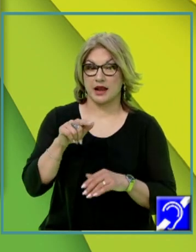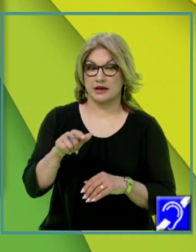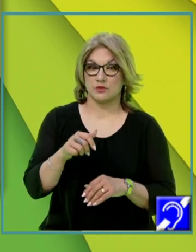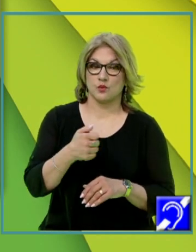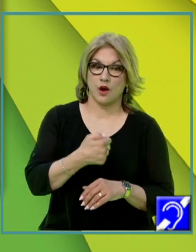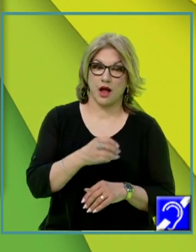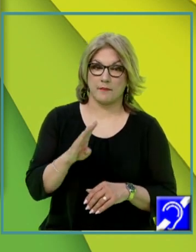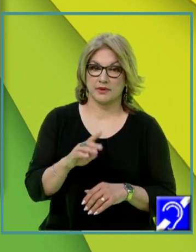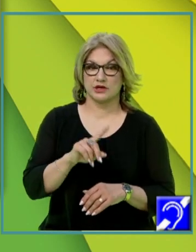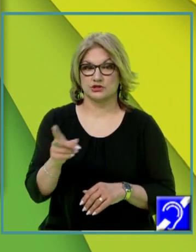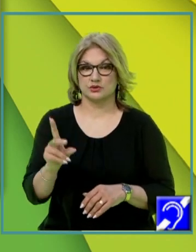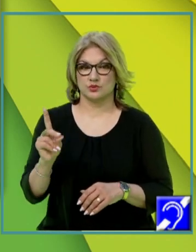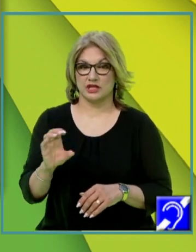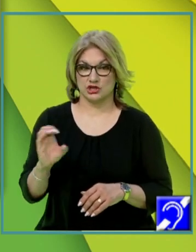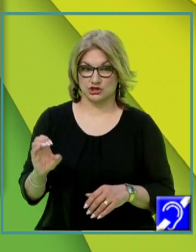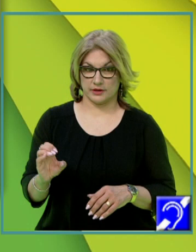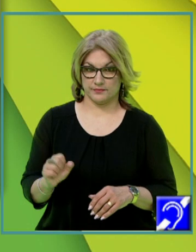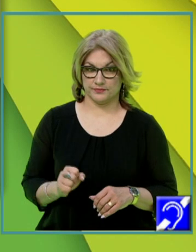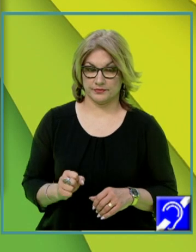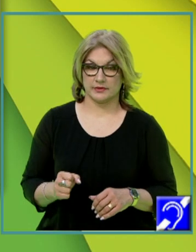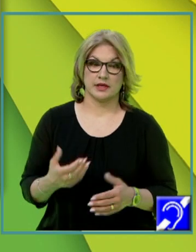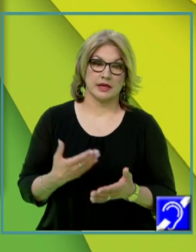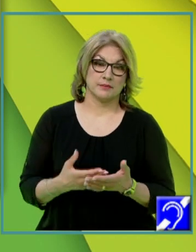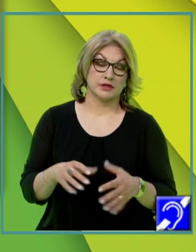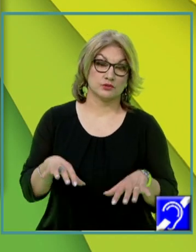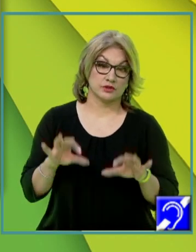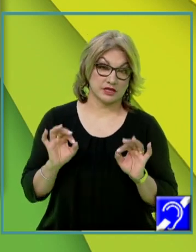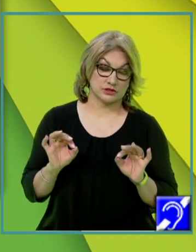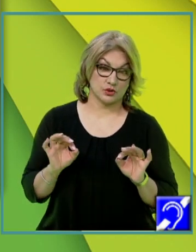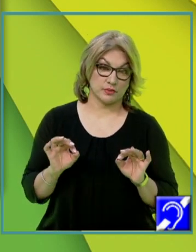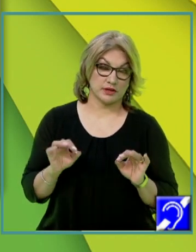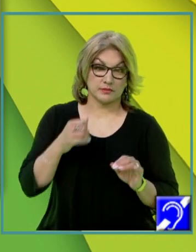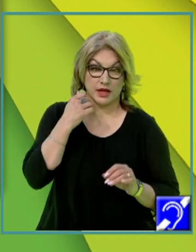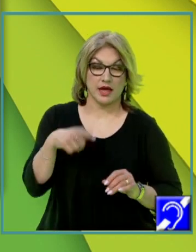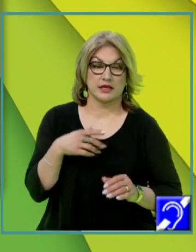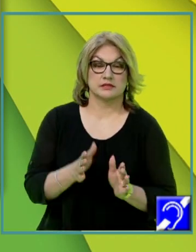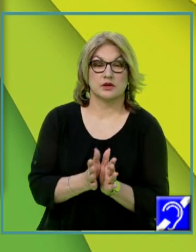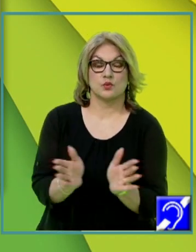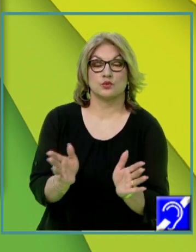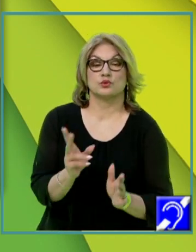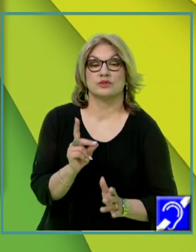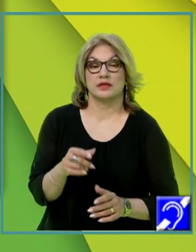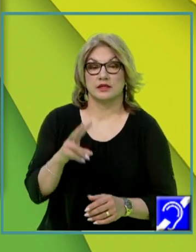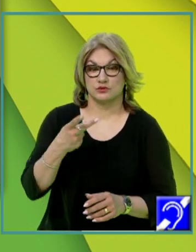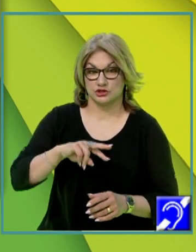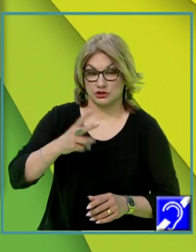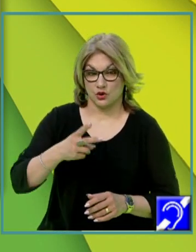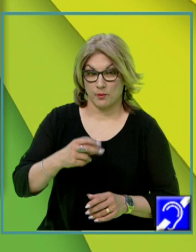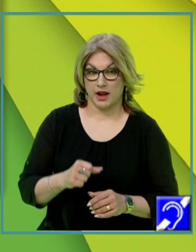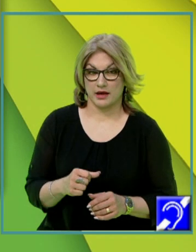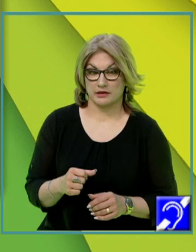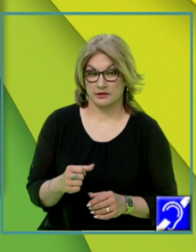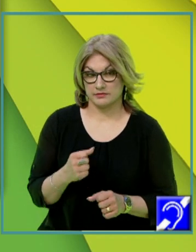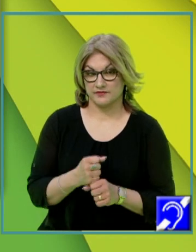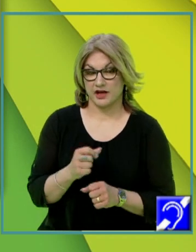cât și cu DC pentru a descoperi care este unghiul diedu din cele două plane aplicăm aici așa